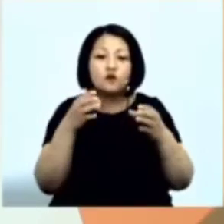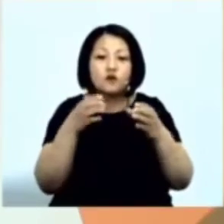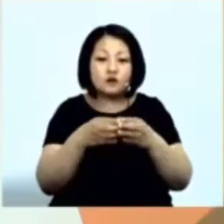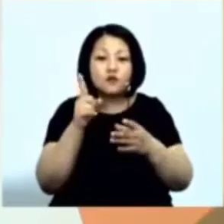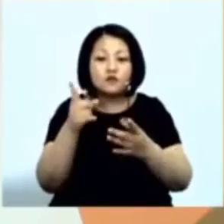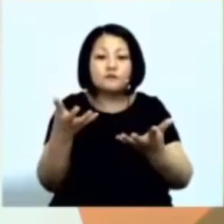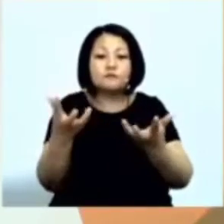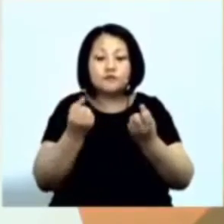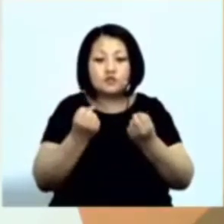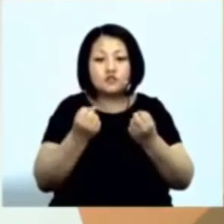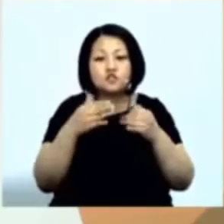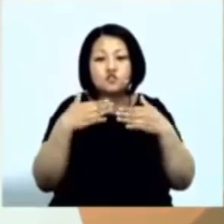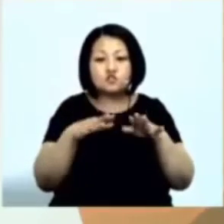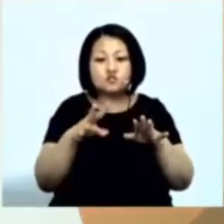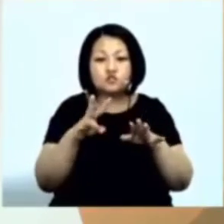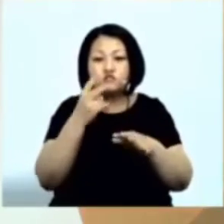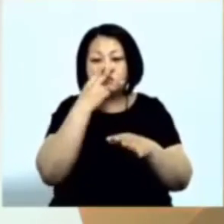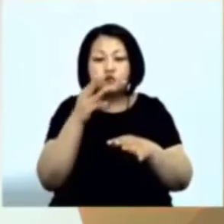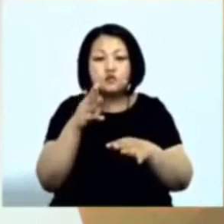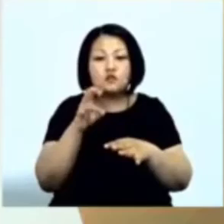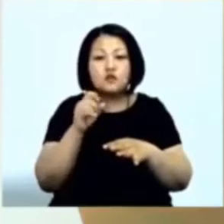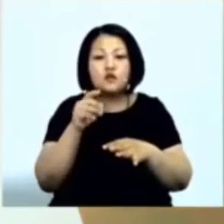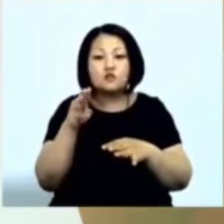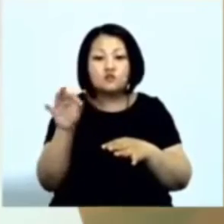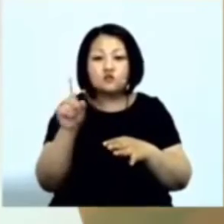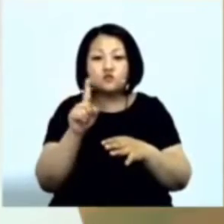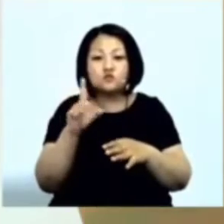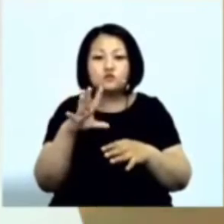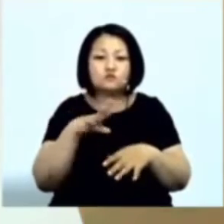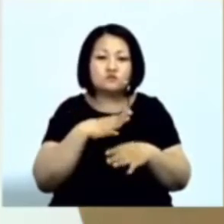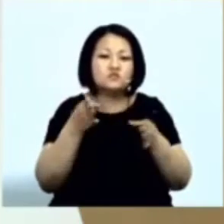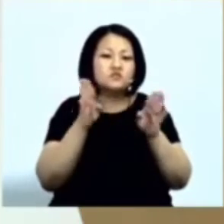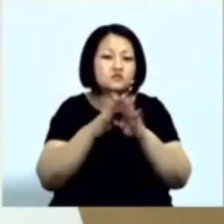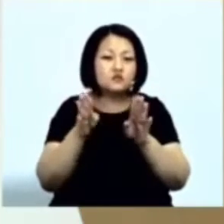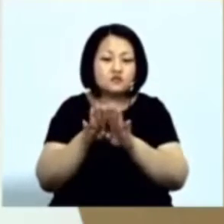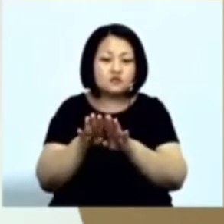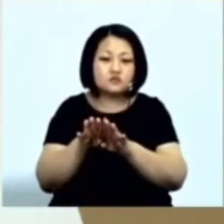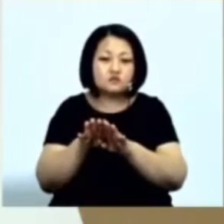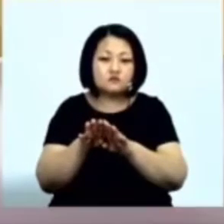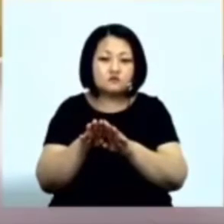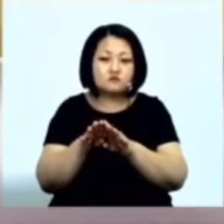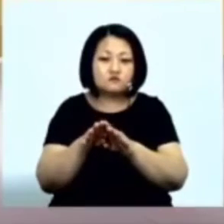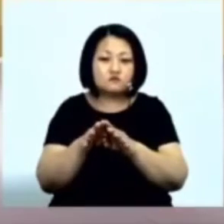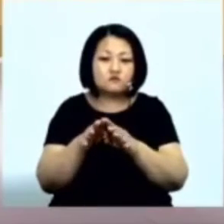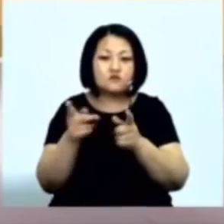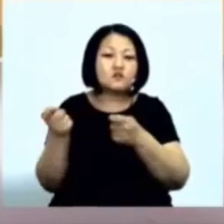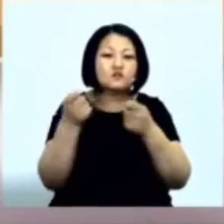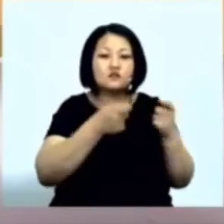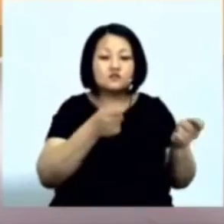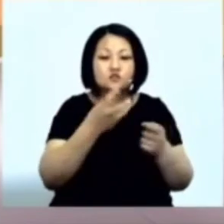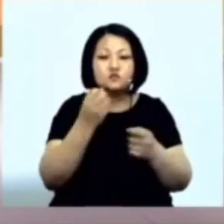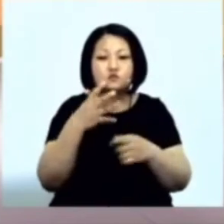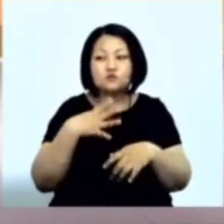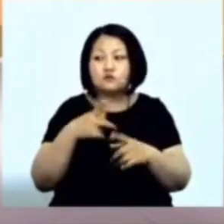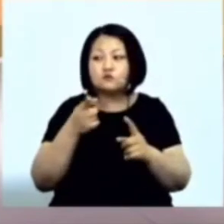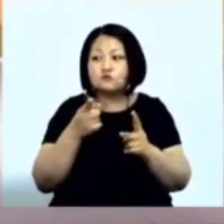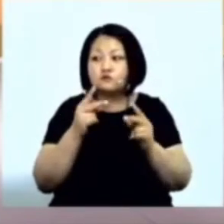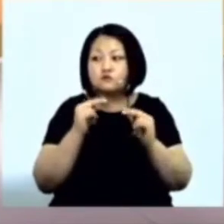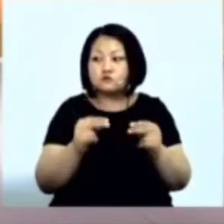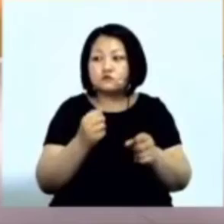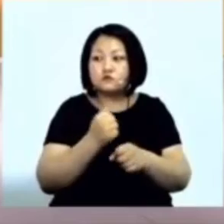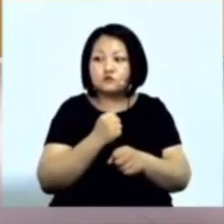Несмотря Не на то На то Что были закрыты Как ребята Сказали Поставки Еще не было Легальности работы Она